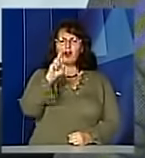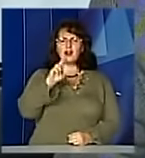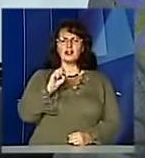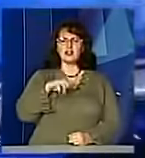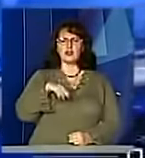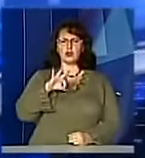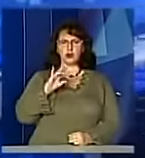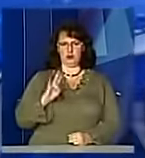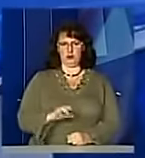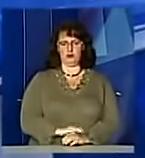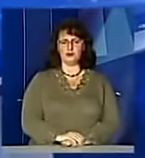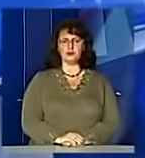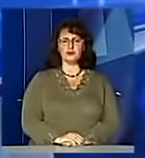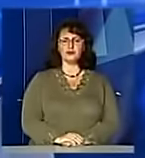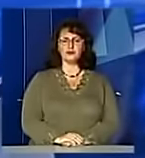повітрі.